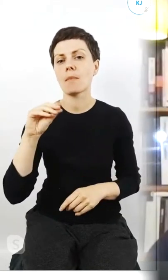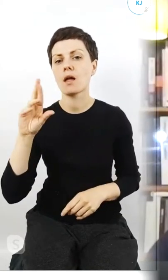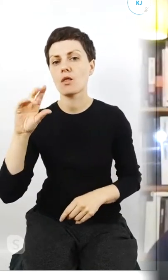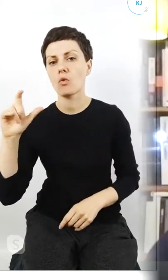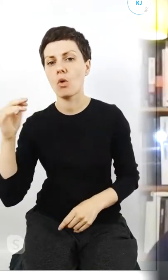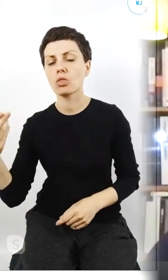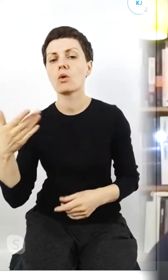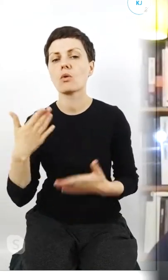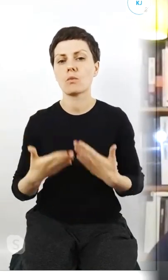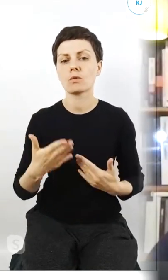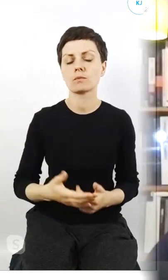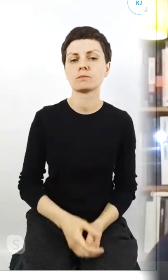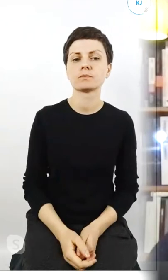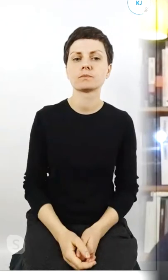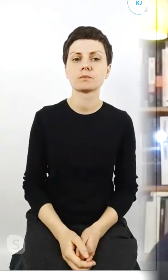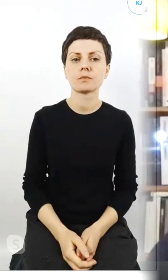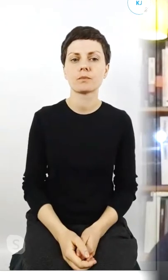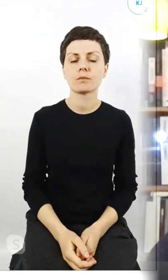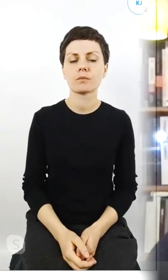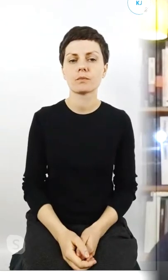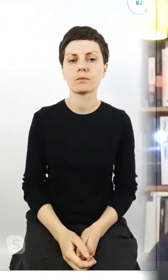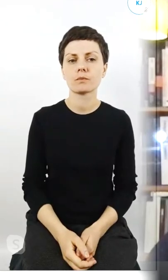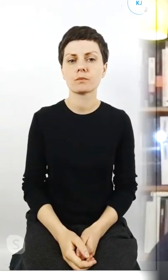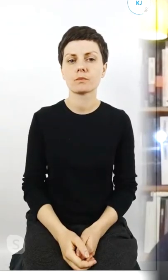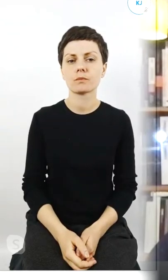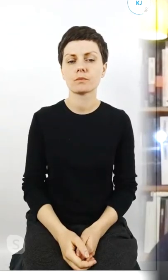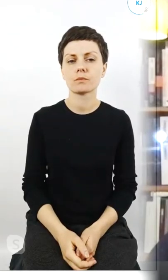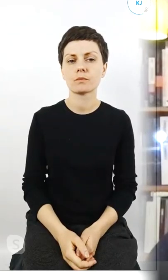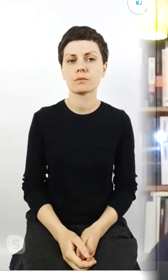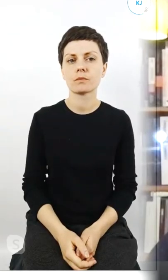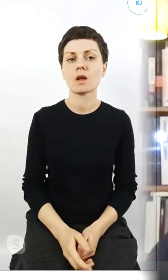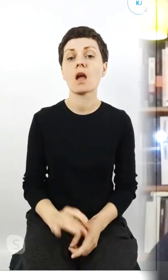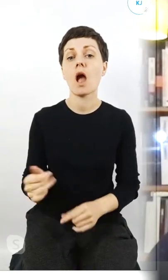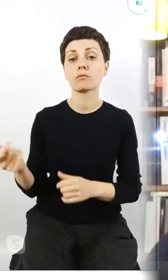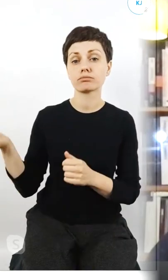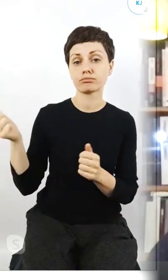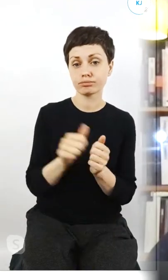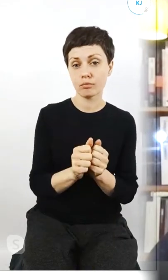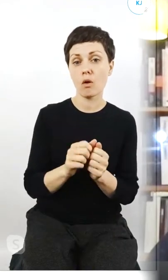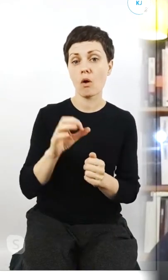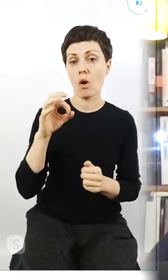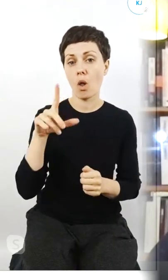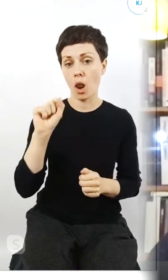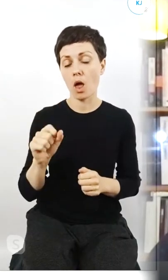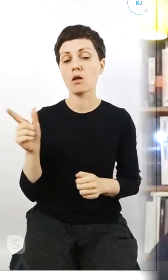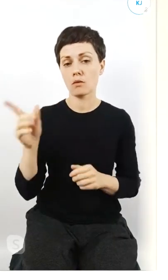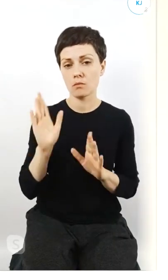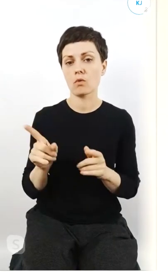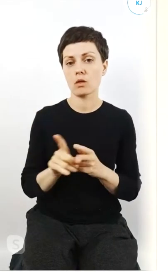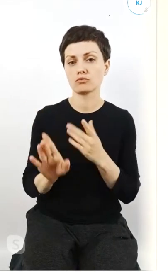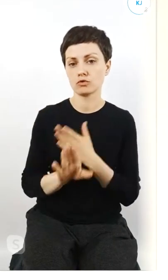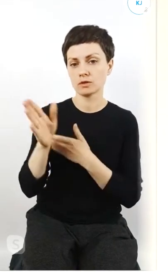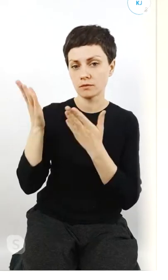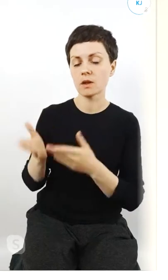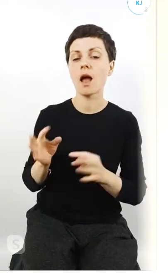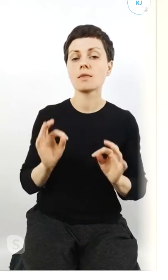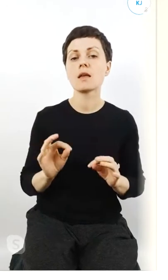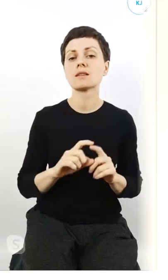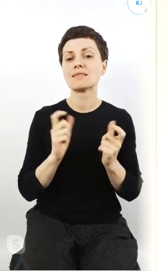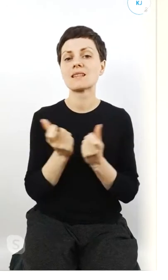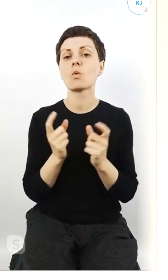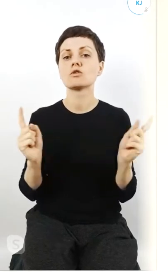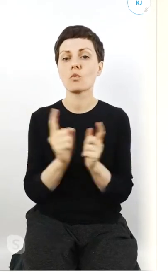Okej, to zaczekamy na Olę. Jak Ola dojdzie, to ją przedstawimy. Całe spotkanie jest tłumaczone na polski język migowy.